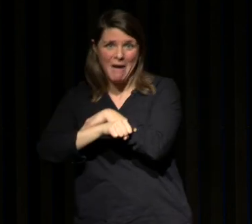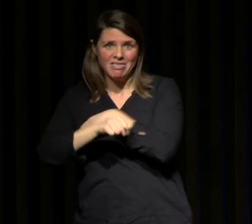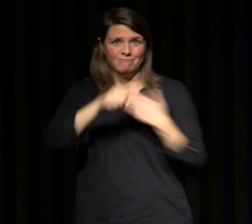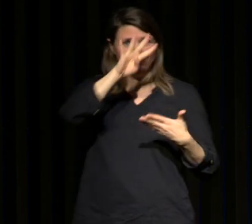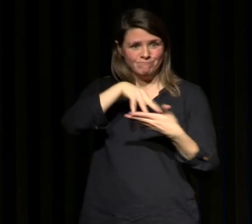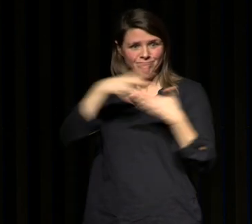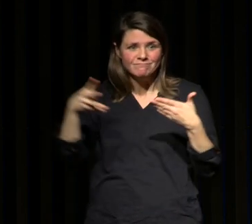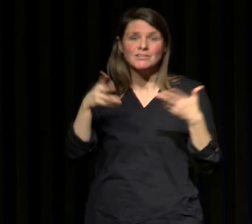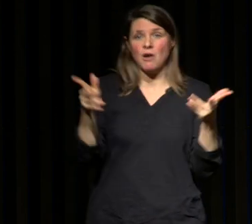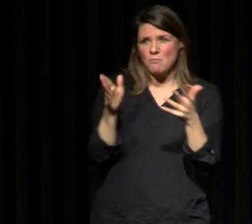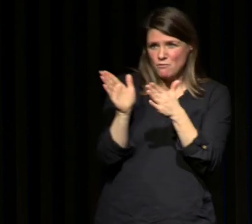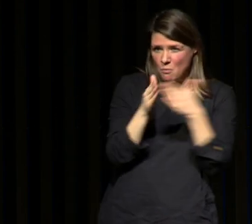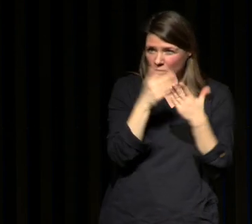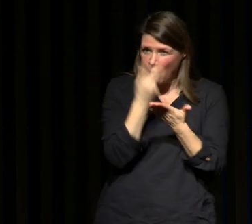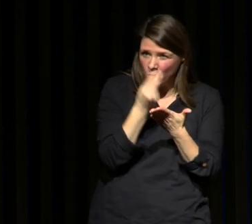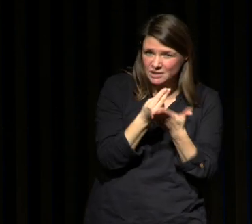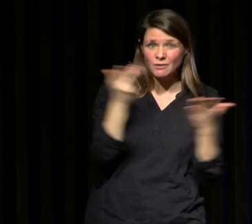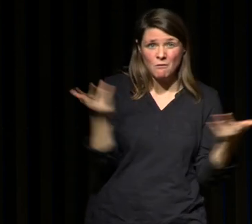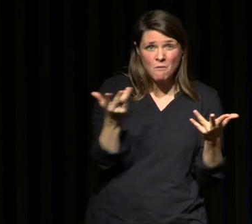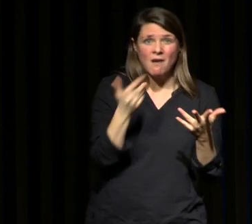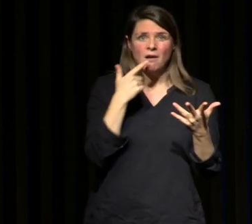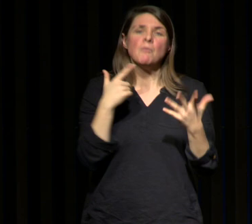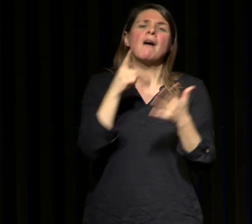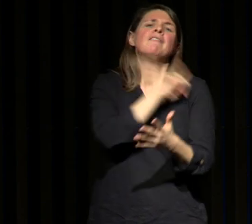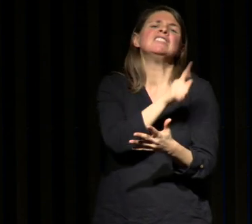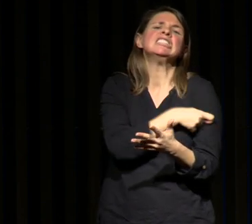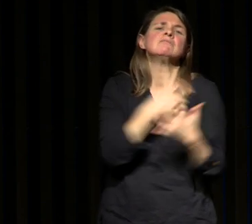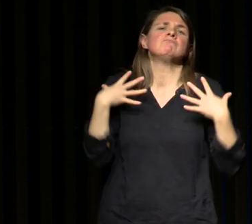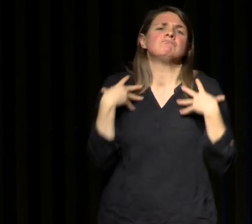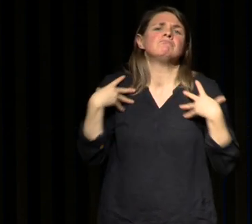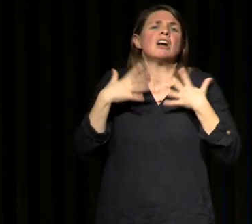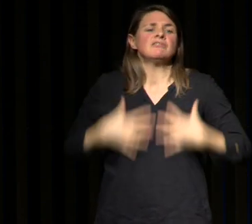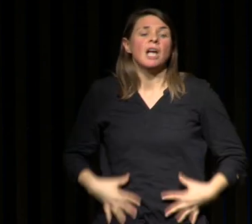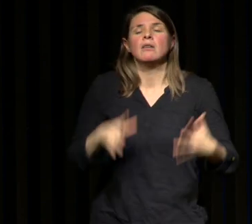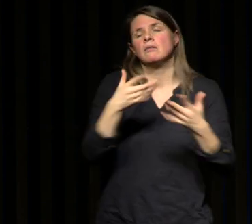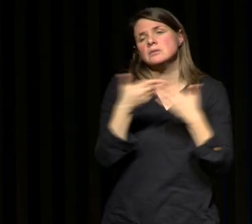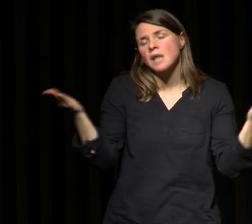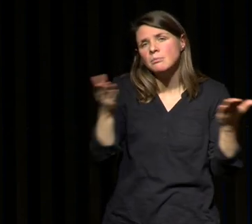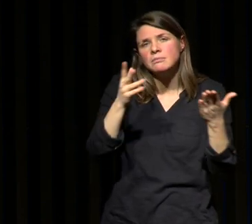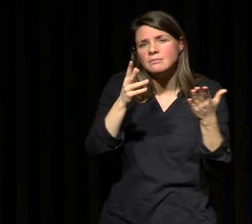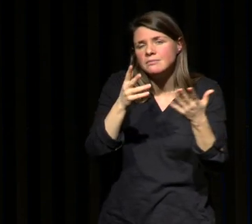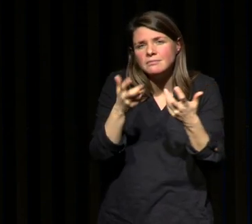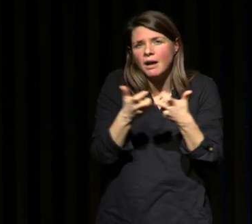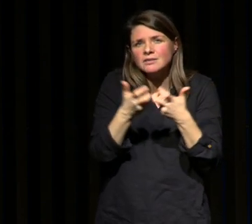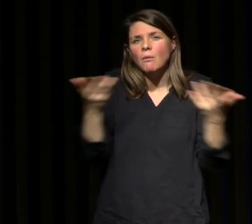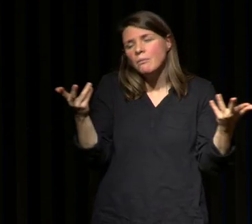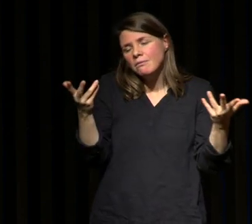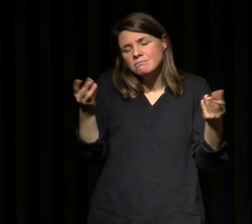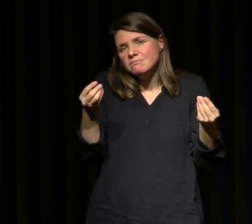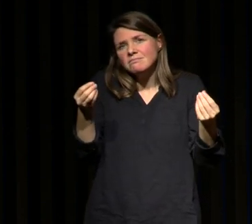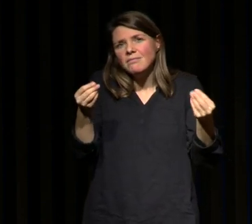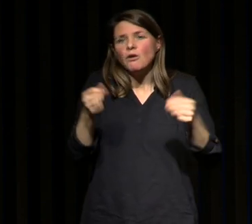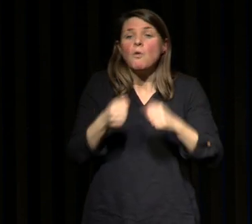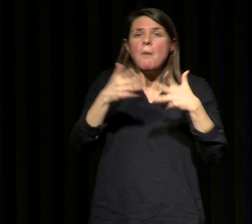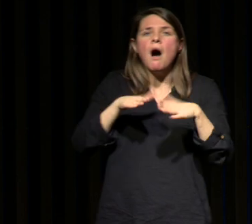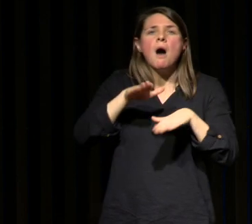demande également de monitoriser vous le verrez votre activité physique alors c'est des choses assez simples à faire on a pris comme déterminant des nombres